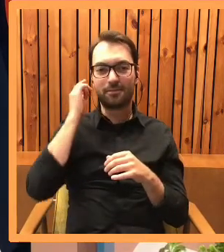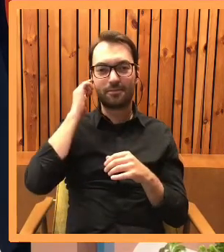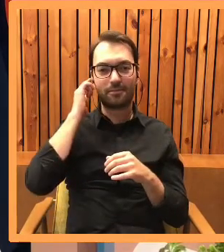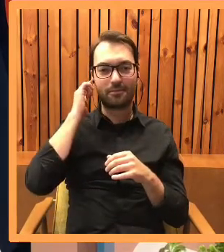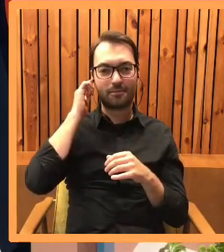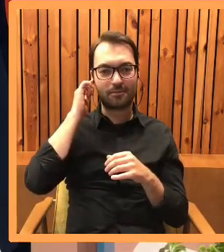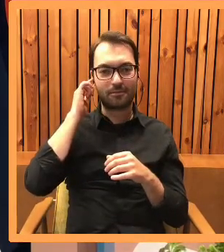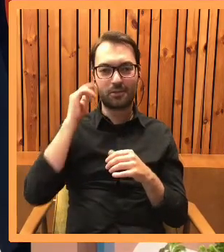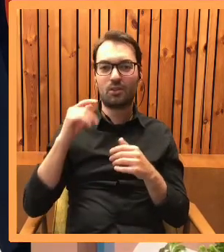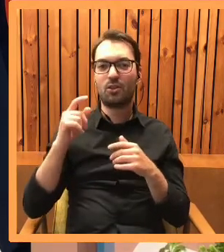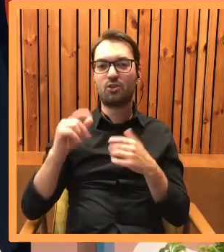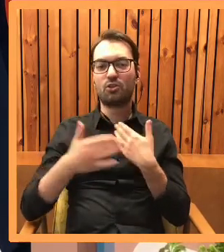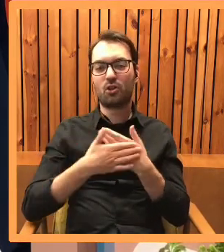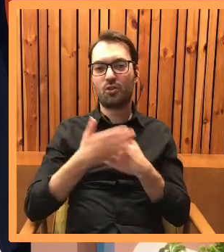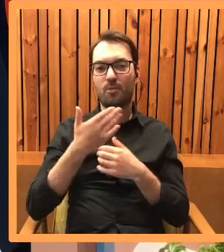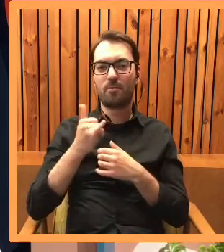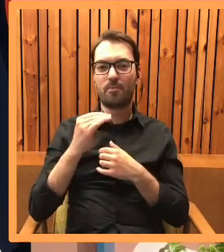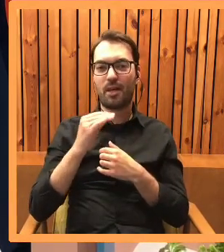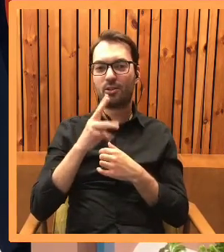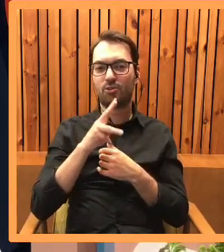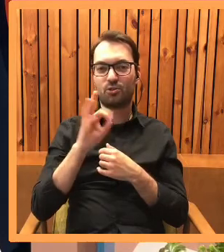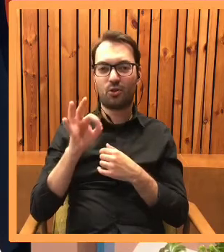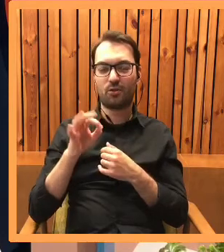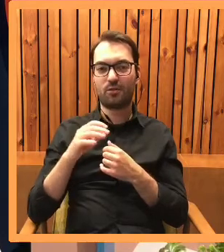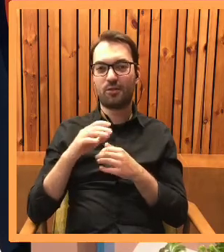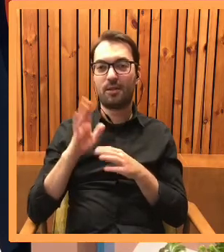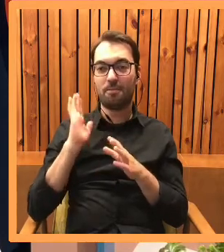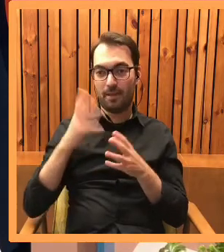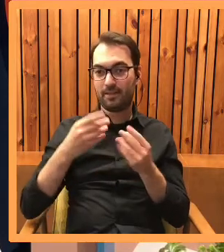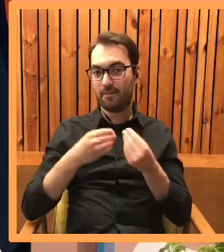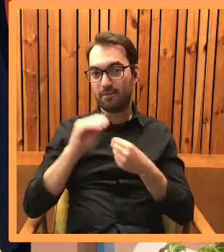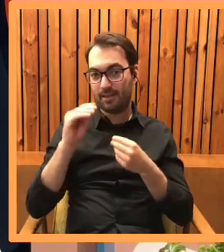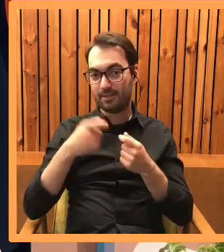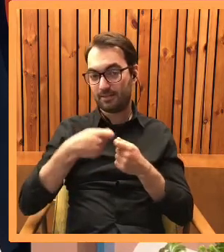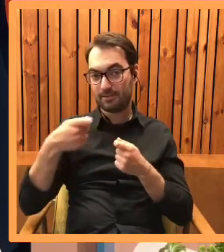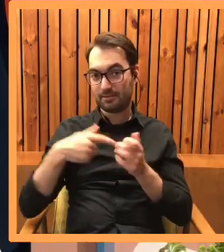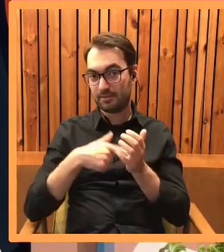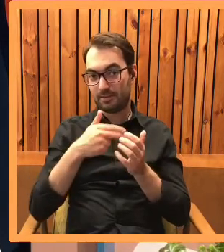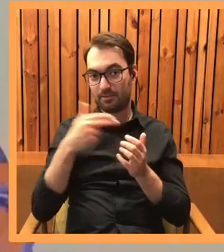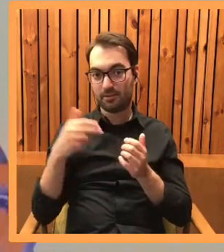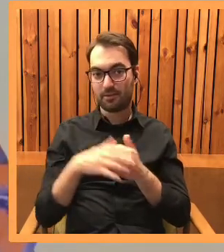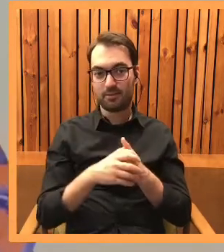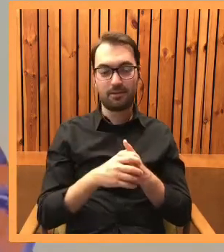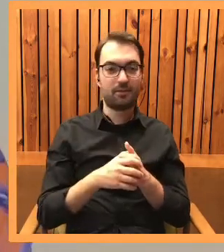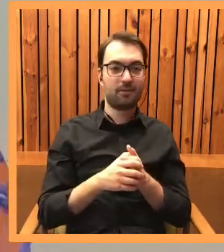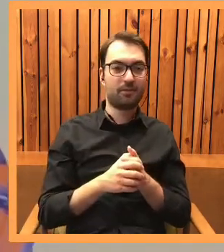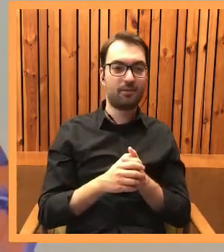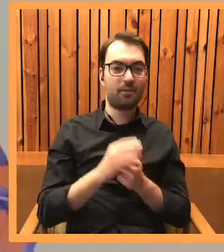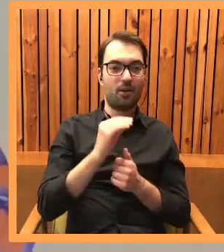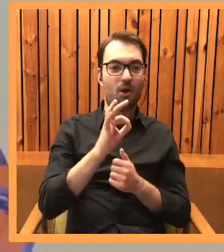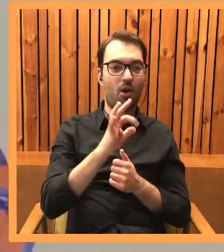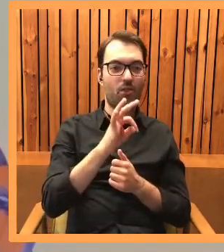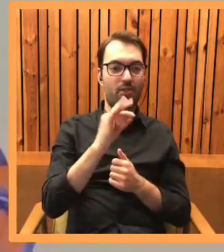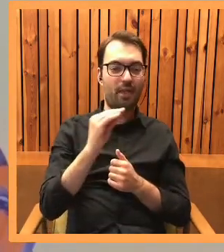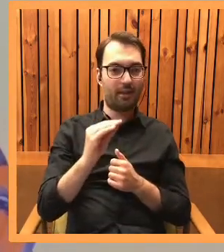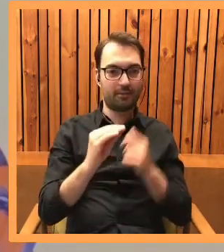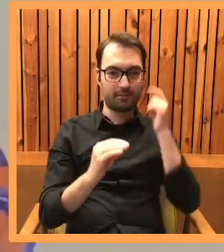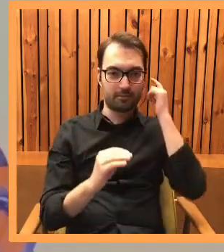tą żonę mieszka. Postać intrygująca, czyli czy będzie jakieś rozwinięcie, krótko mówiąc? O te, tak, o te.